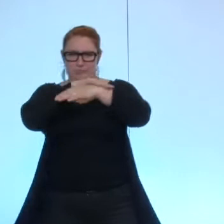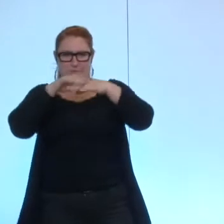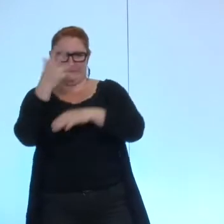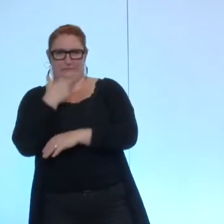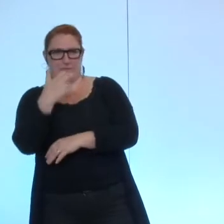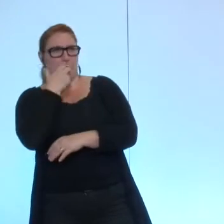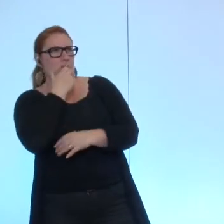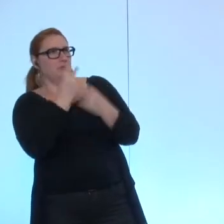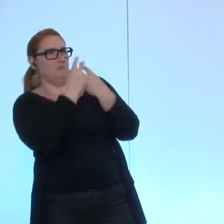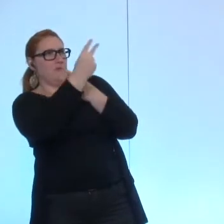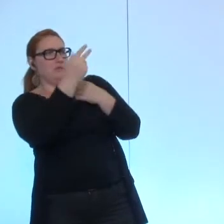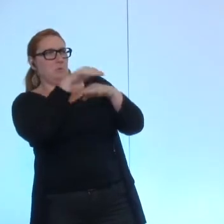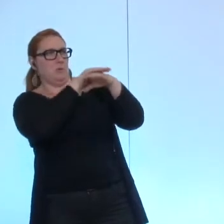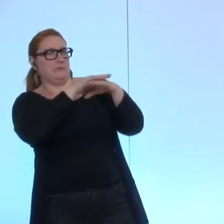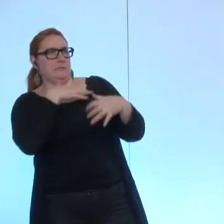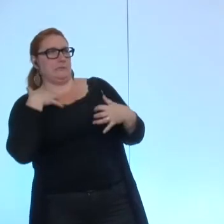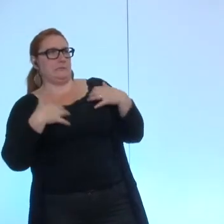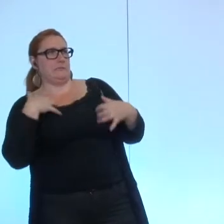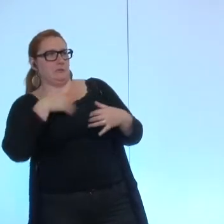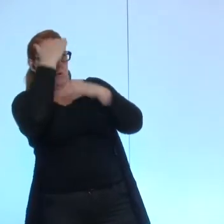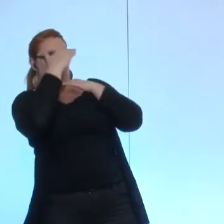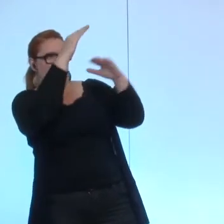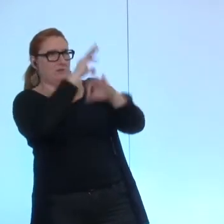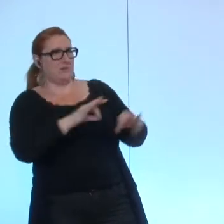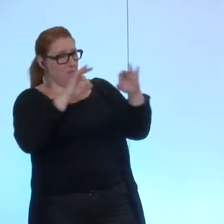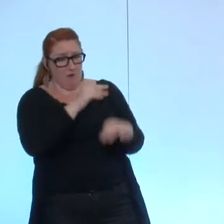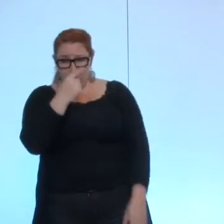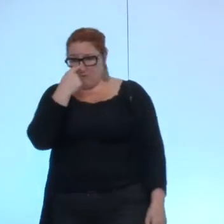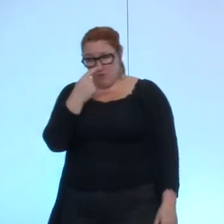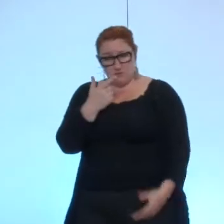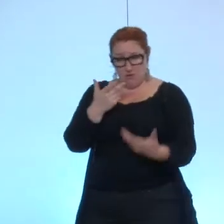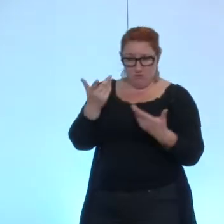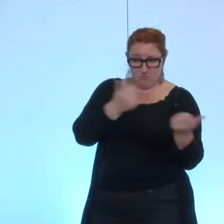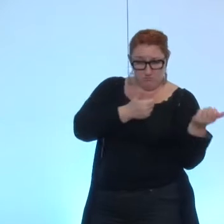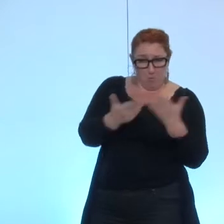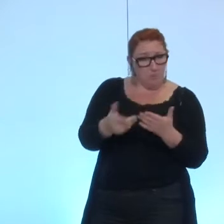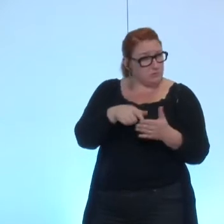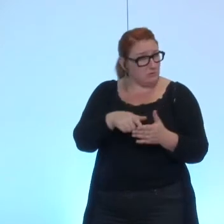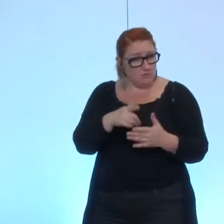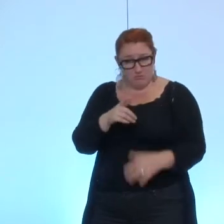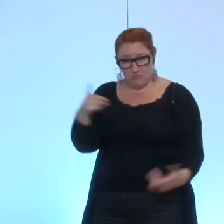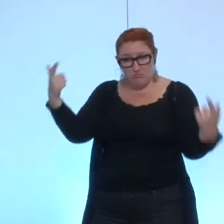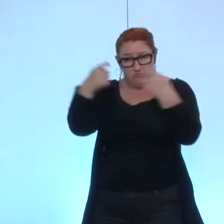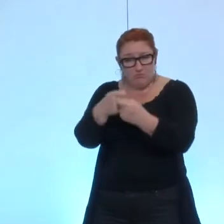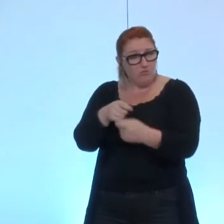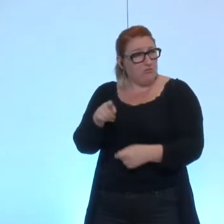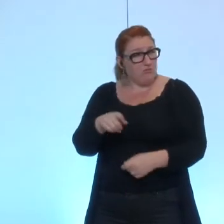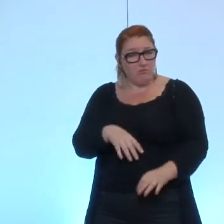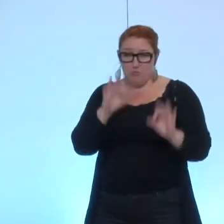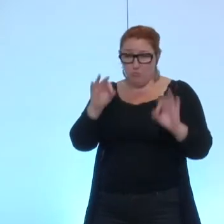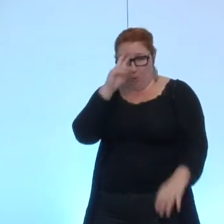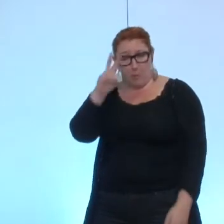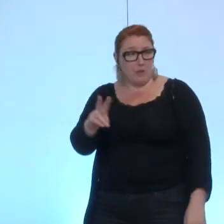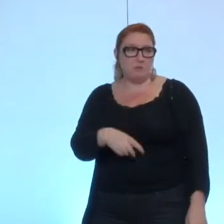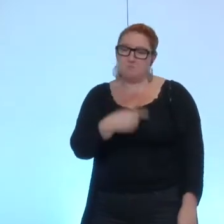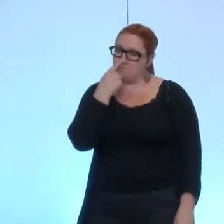représentants, pensez-vous sincèrement qu'il est digne de proposer cette mesure et qu'elle est adaptée à l'enjeu ? Aussi, notre groupe s